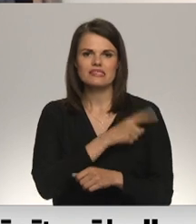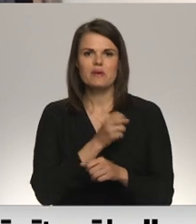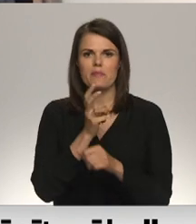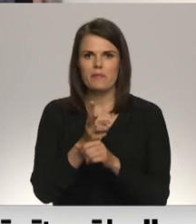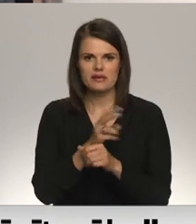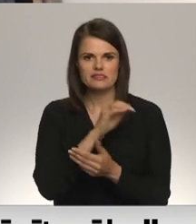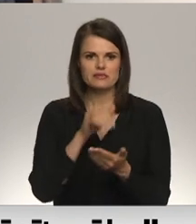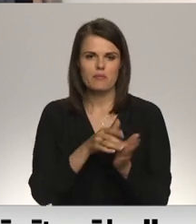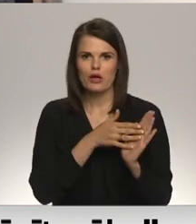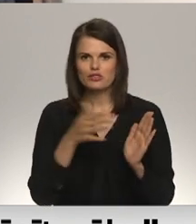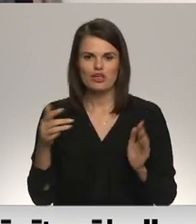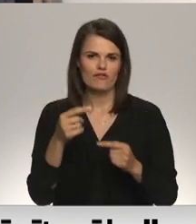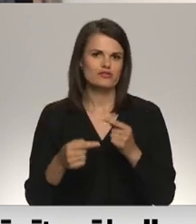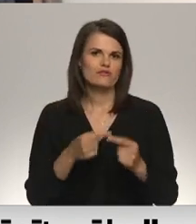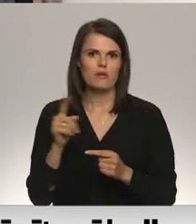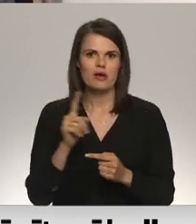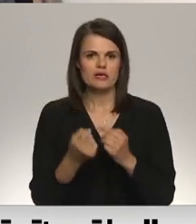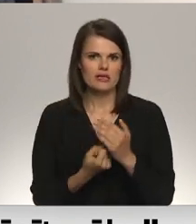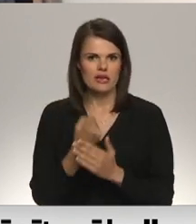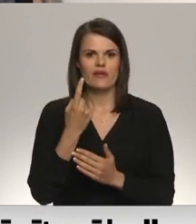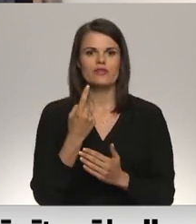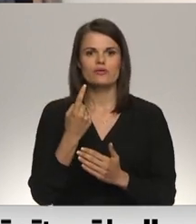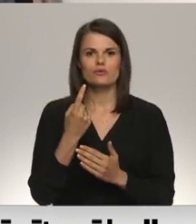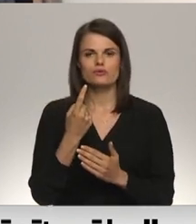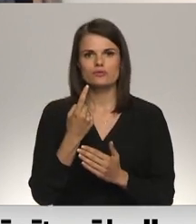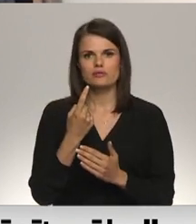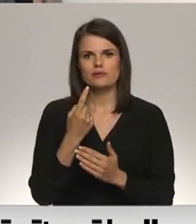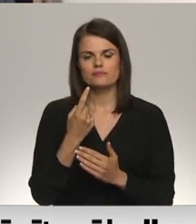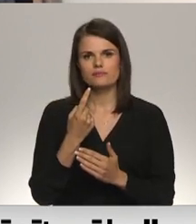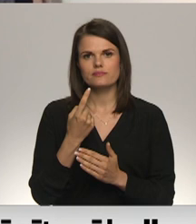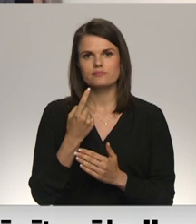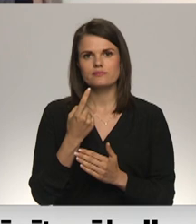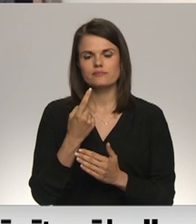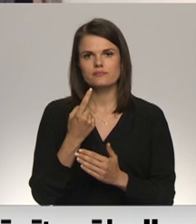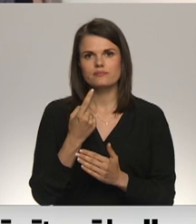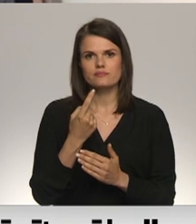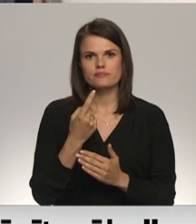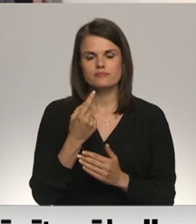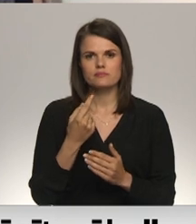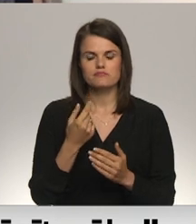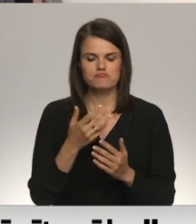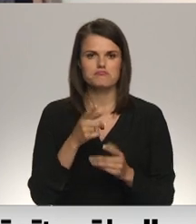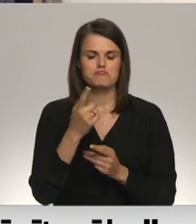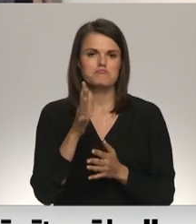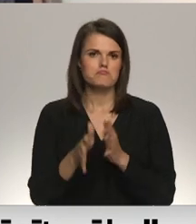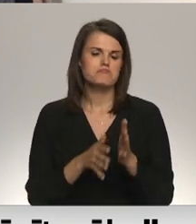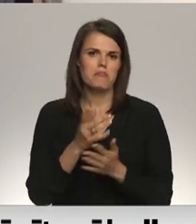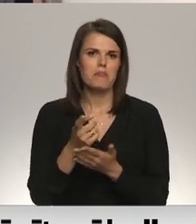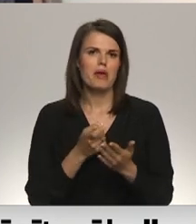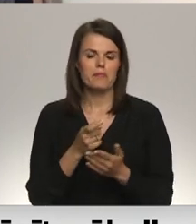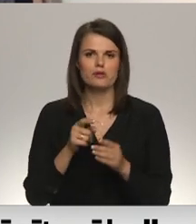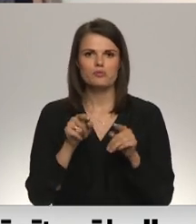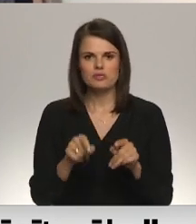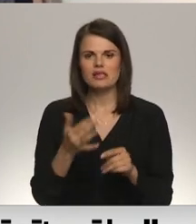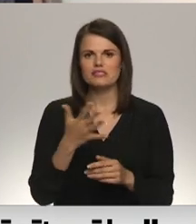radījuši pieprasījumi pēc tā, cik otrī